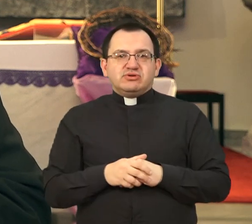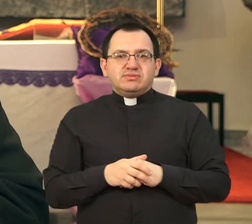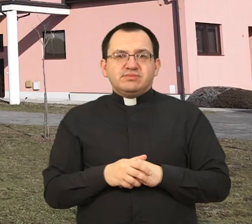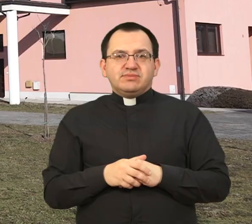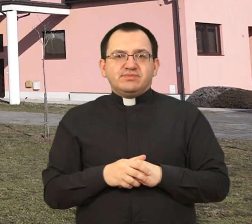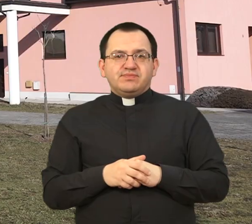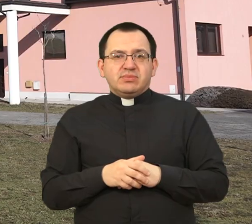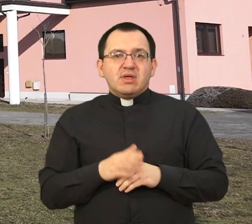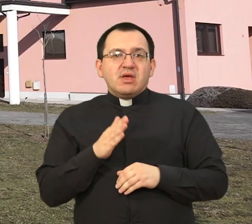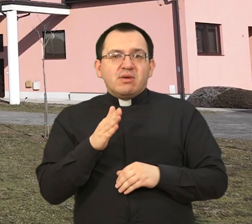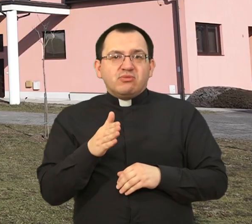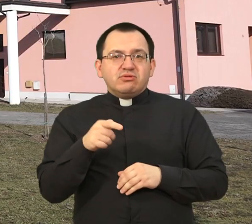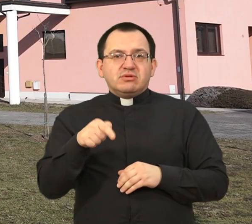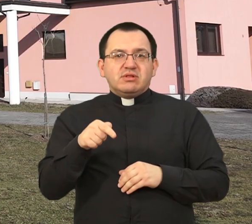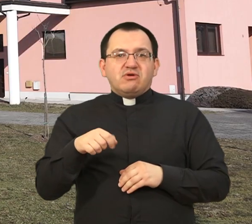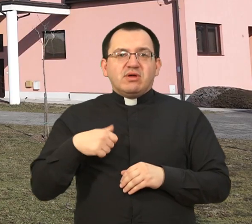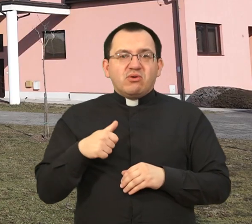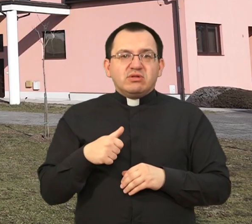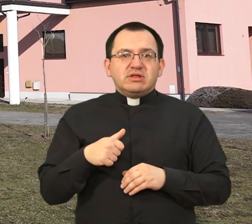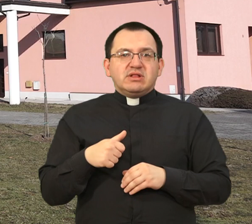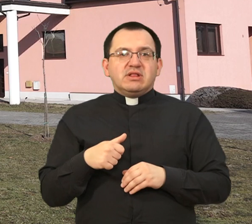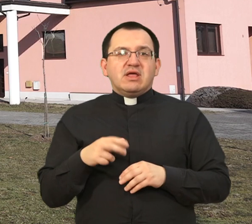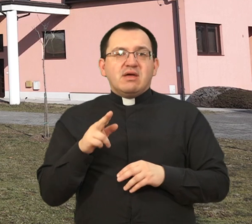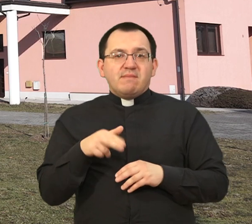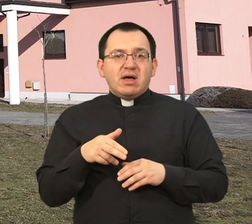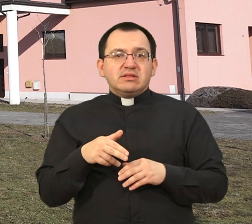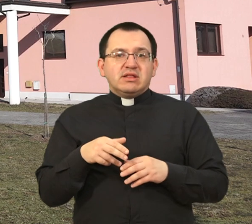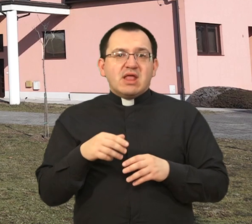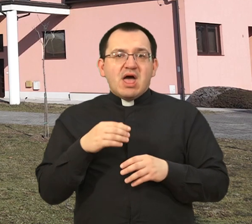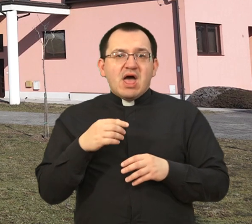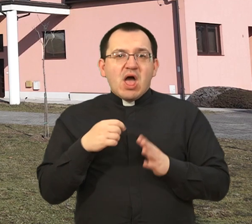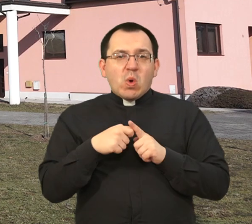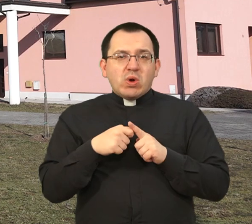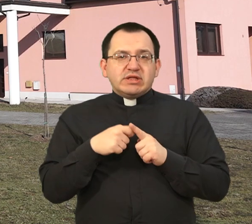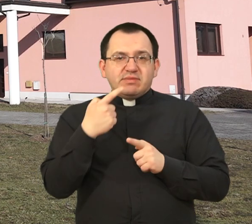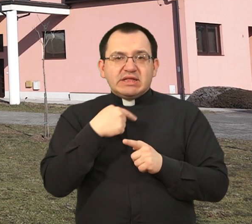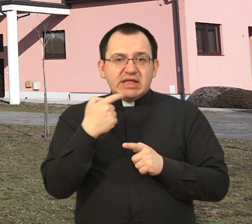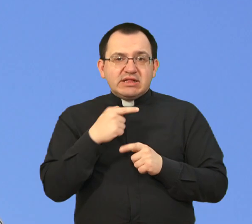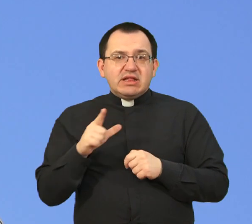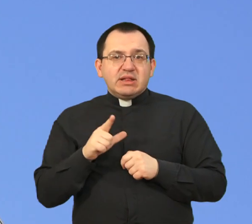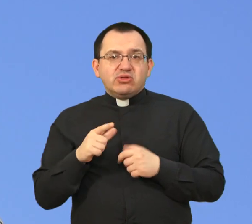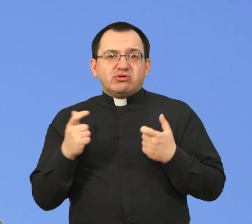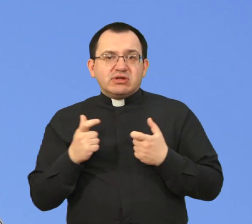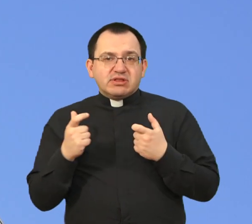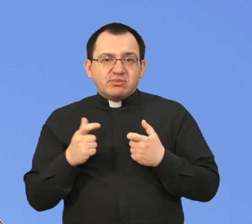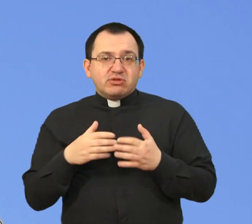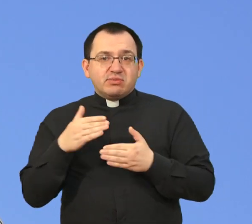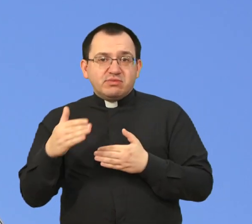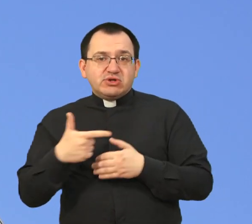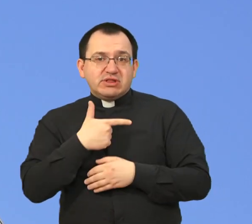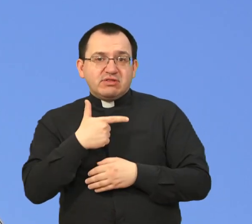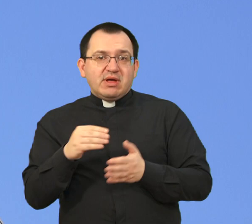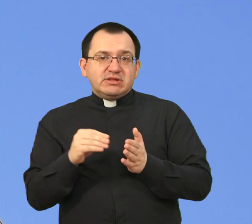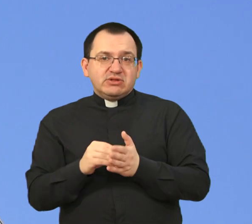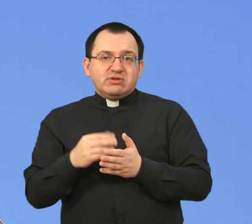Budući da ove godine Josipovo pada na korizmenu nedjelju, liturgijska proslava je predviđena za 20